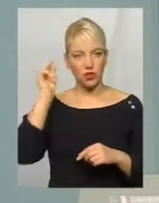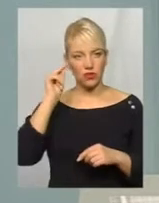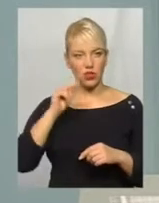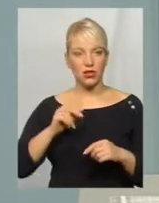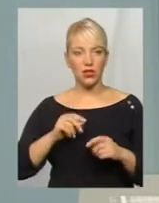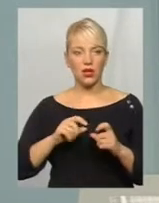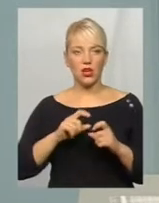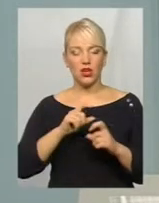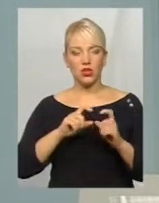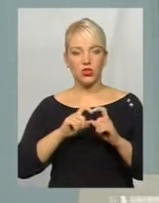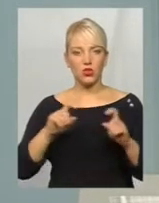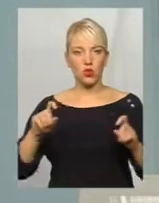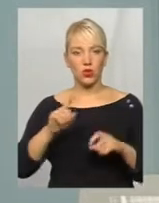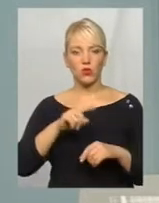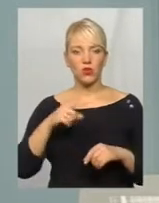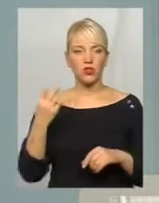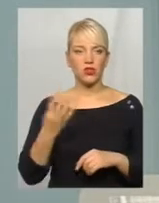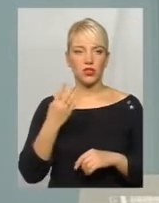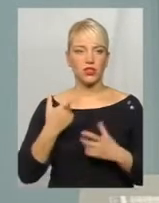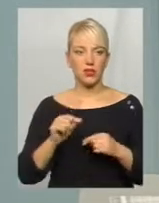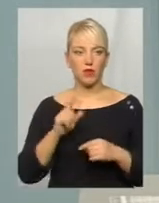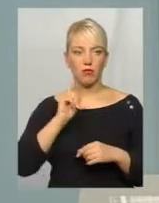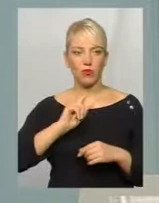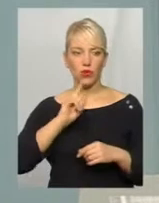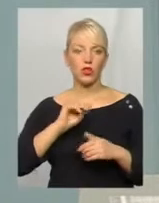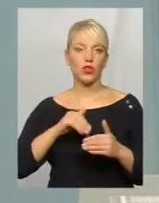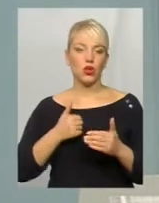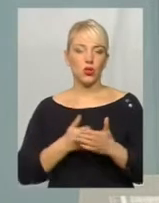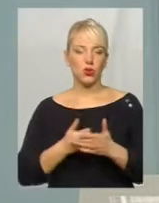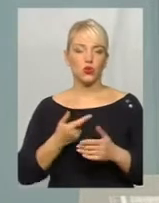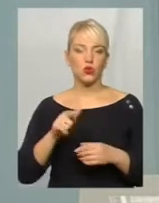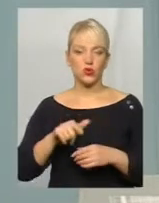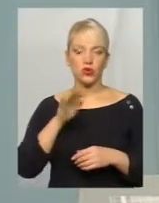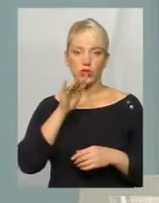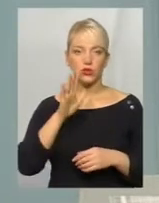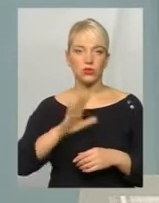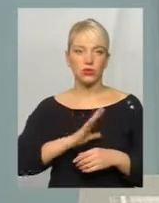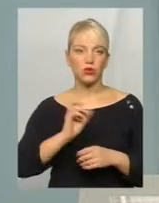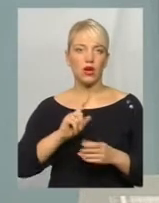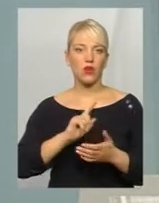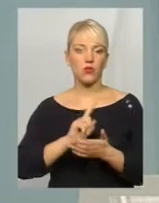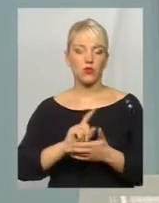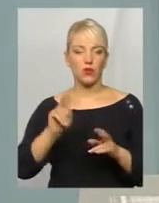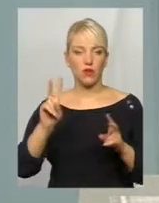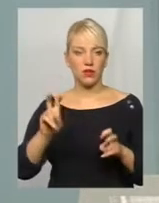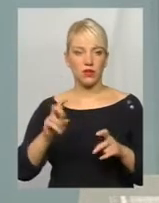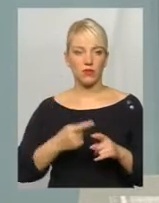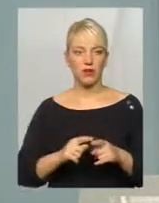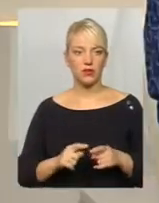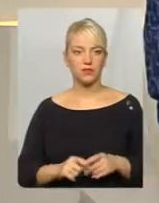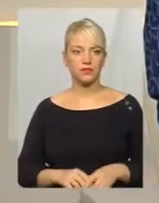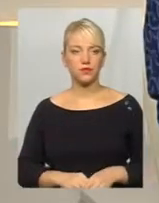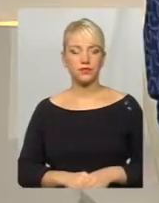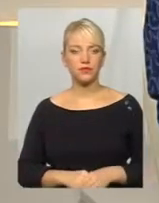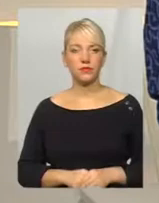комплекс номер 4, де поки що до цього часу мова була як обов'язковий предмет, він варіантність складовій.